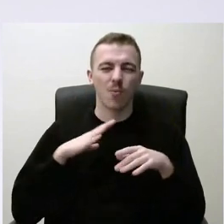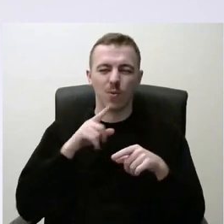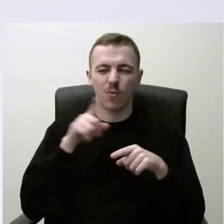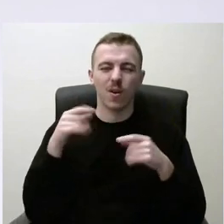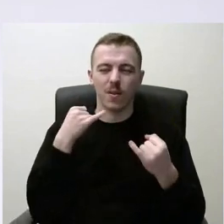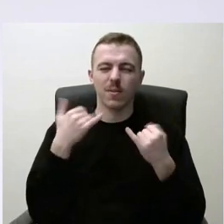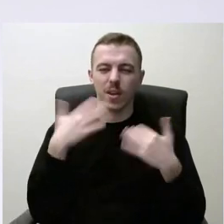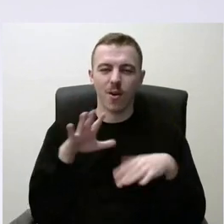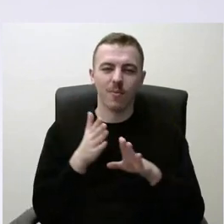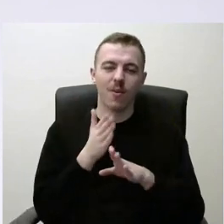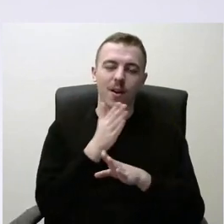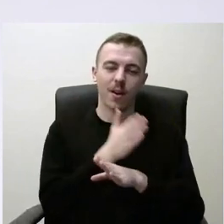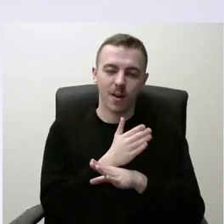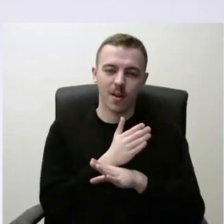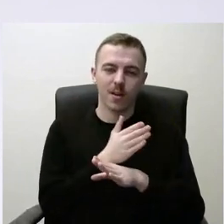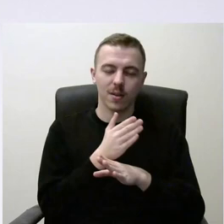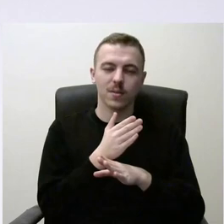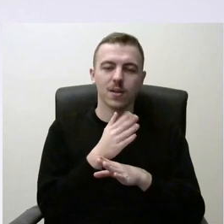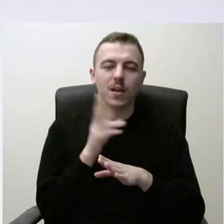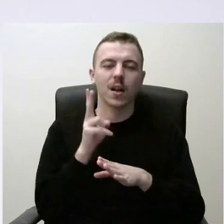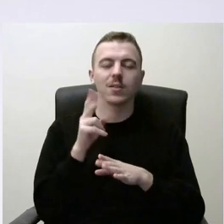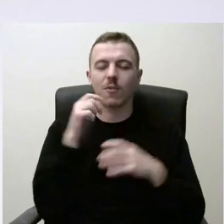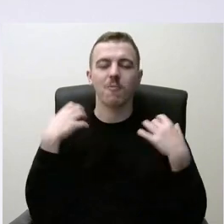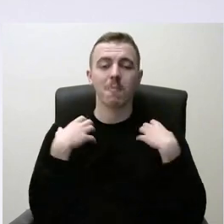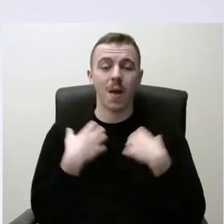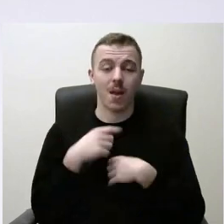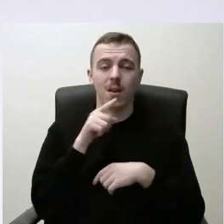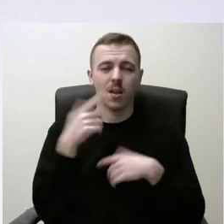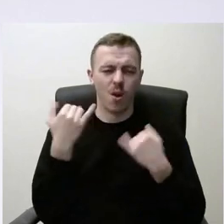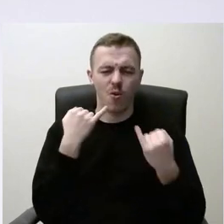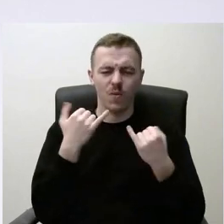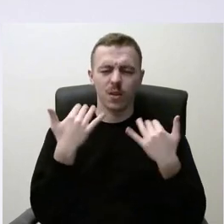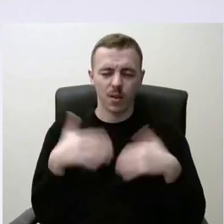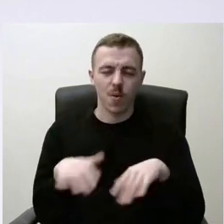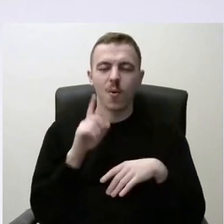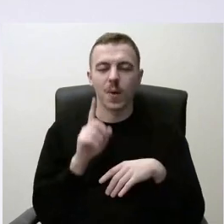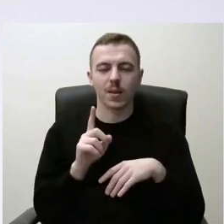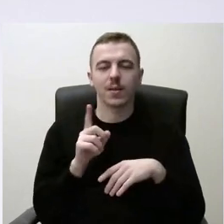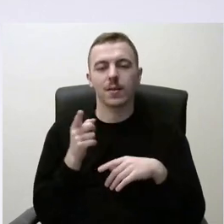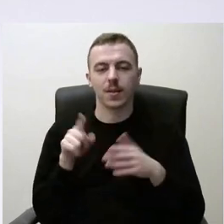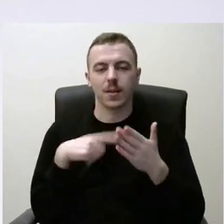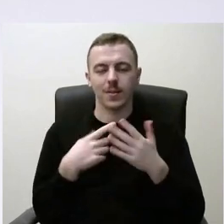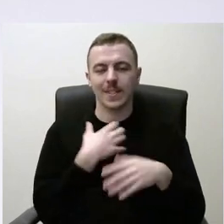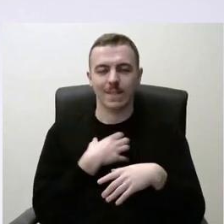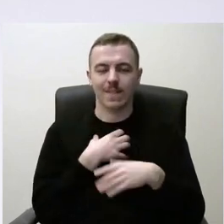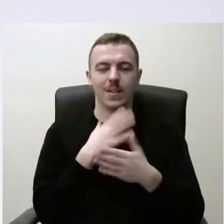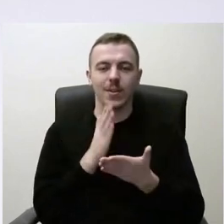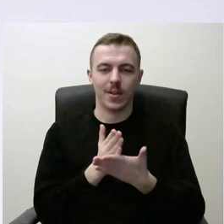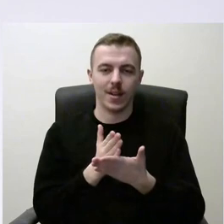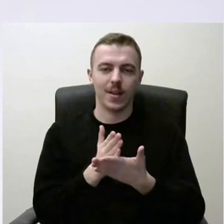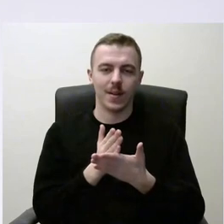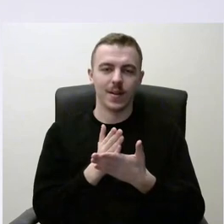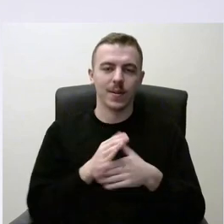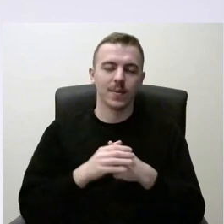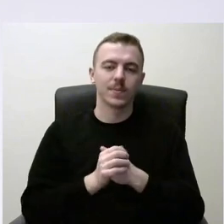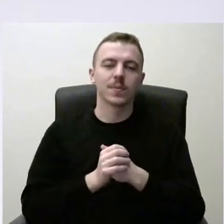kalbėję politikais, kurie kandidatuoja į merus, bet vis dėlto tai yra vienas svarbiausių turbūt klausimų